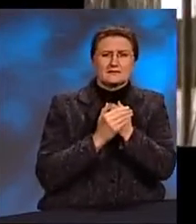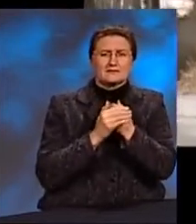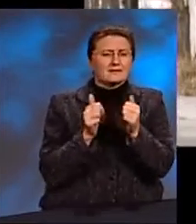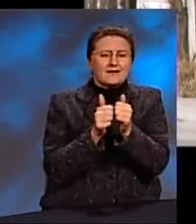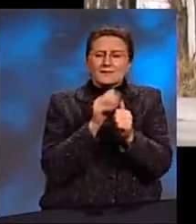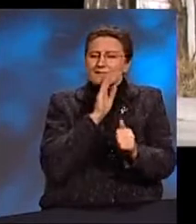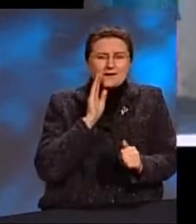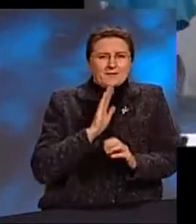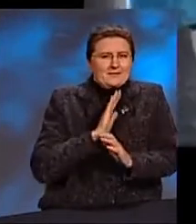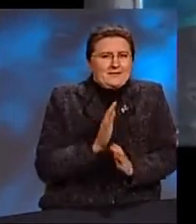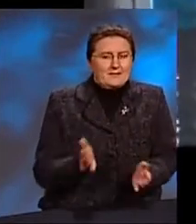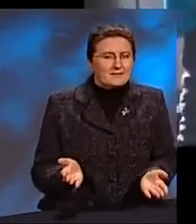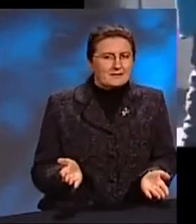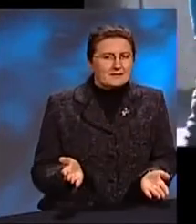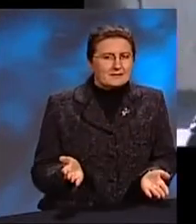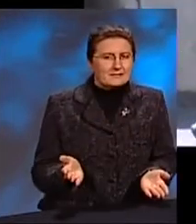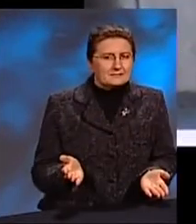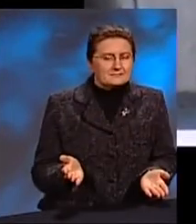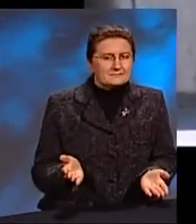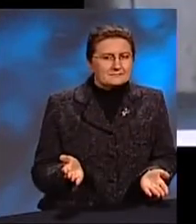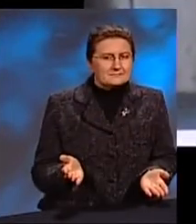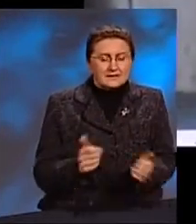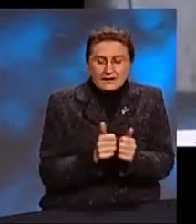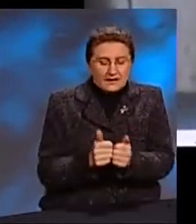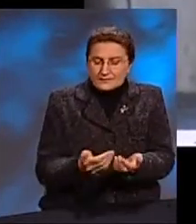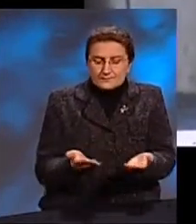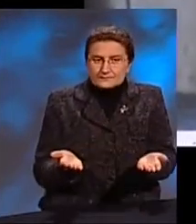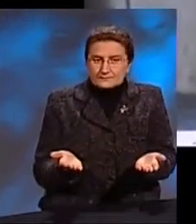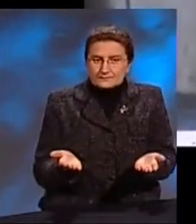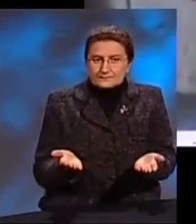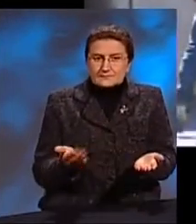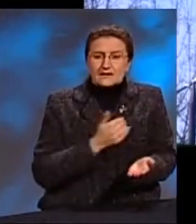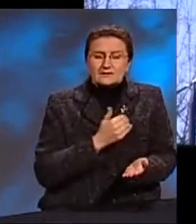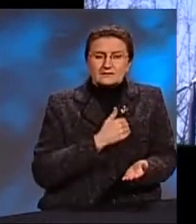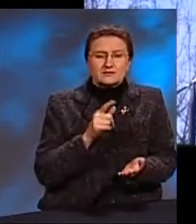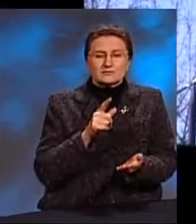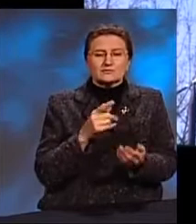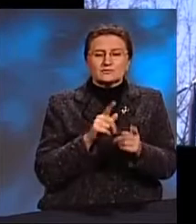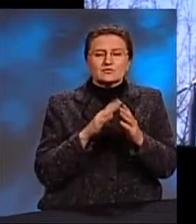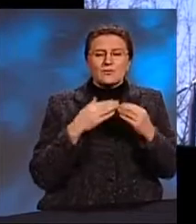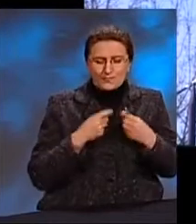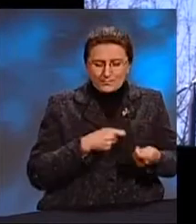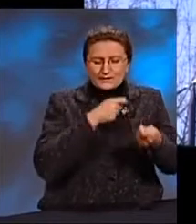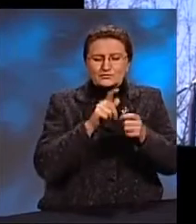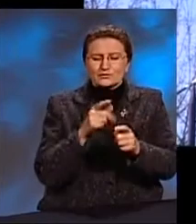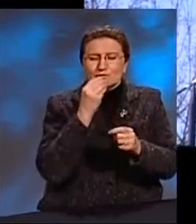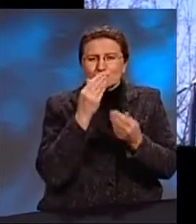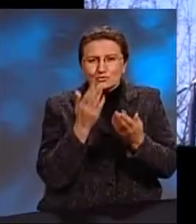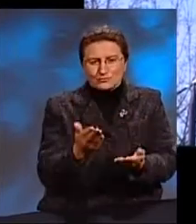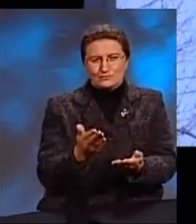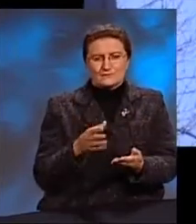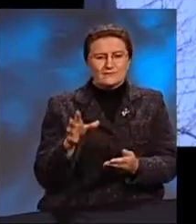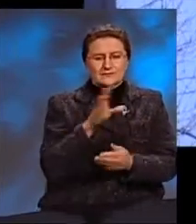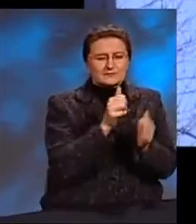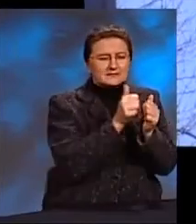ними никого родных рядом. Мне хотелось что-нибудь принести для них из дома. Я всем